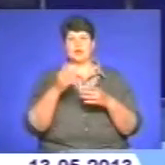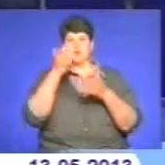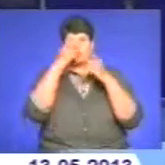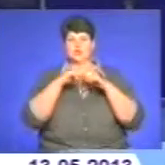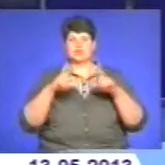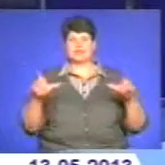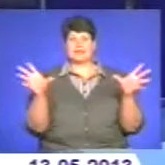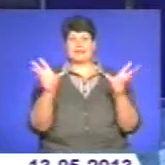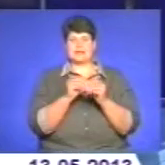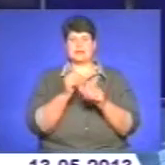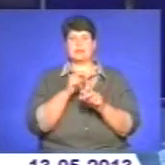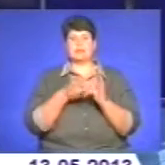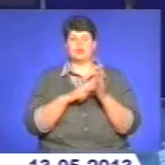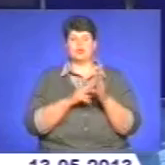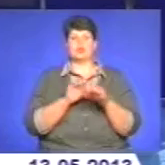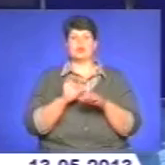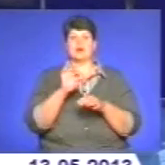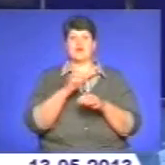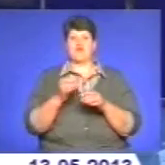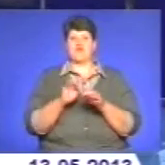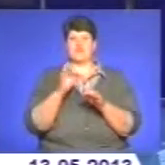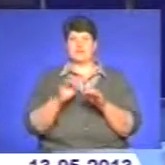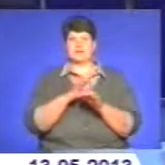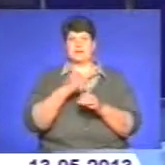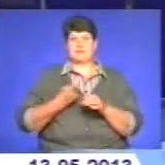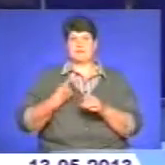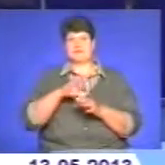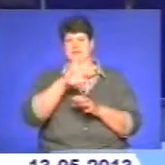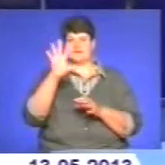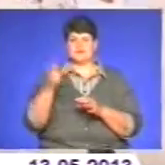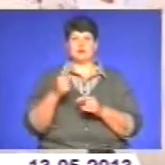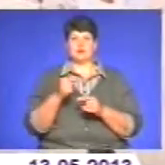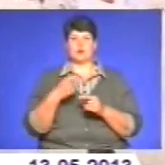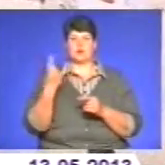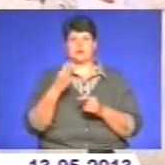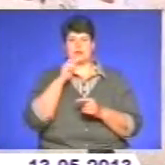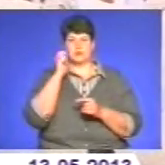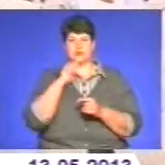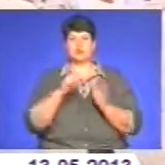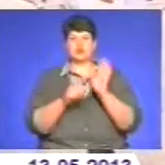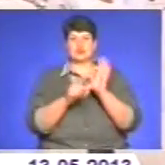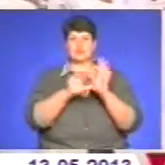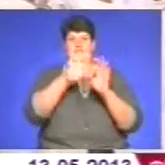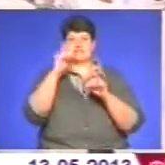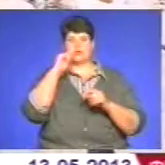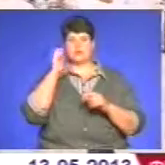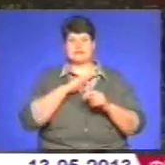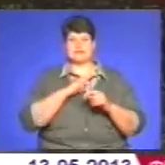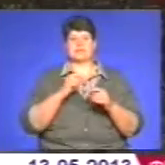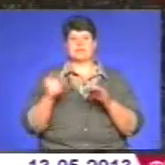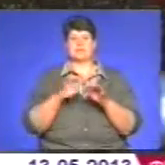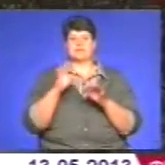вишити майстри з усіх областей України та українців з діаспори. Шостий всеукраїнський фестиваль